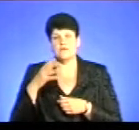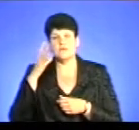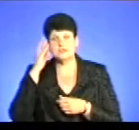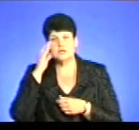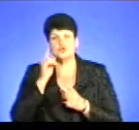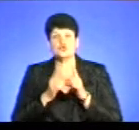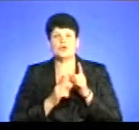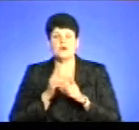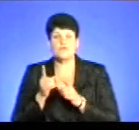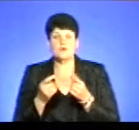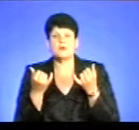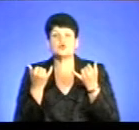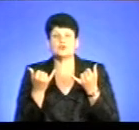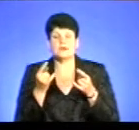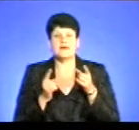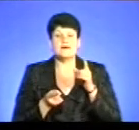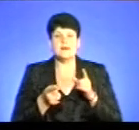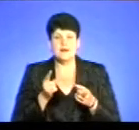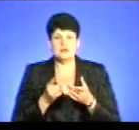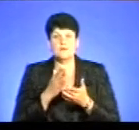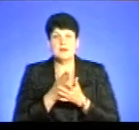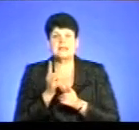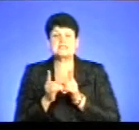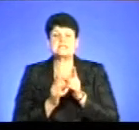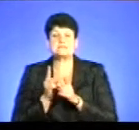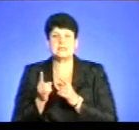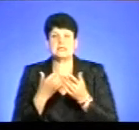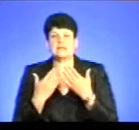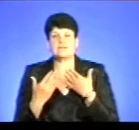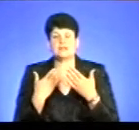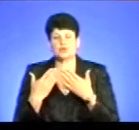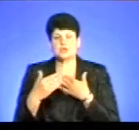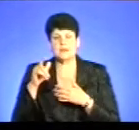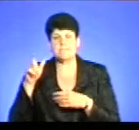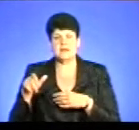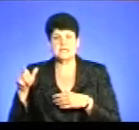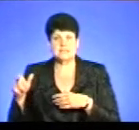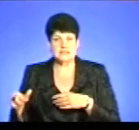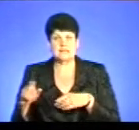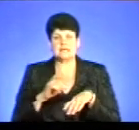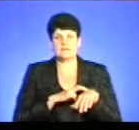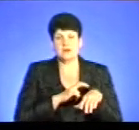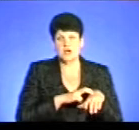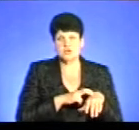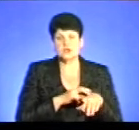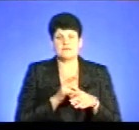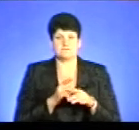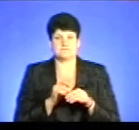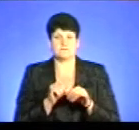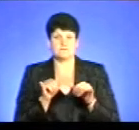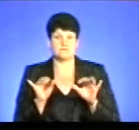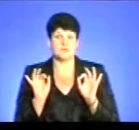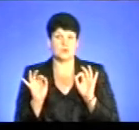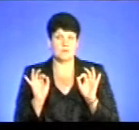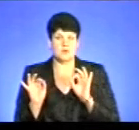реформа сьогодні, яка реально має змінити взагалі відношення пацієнт-лікар, реально рухається нормально,